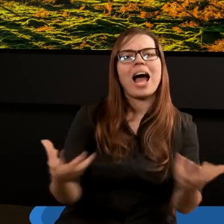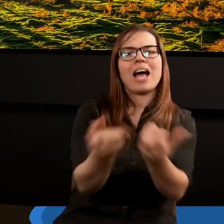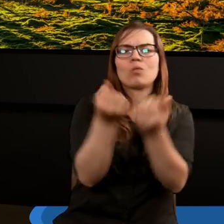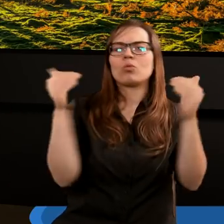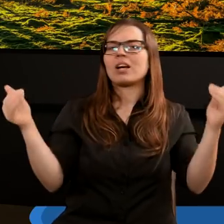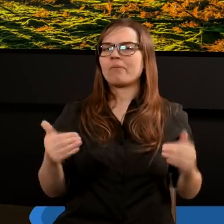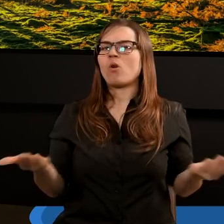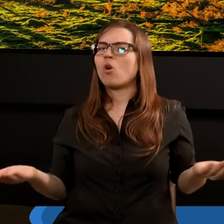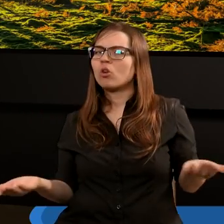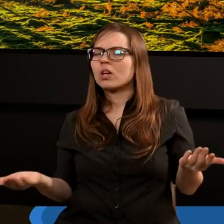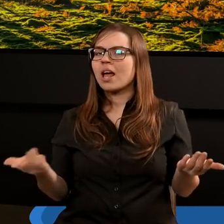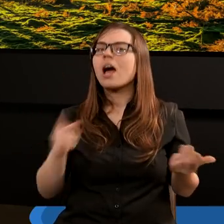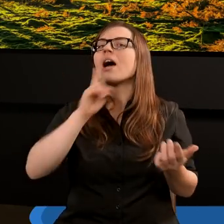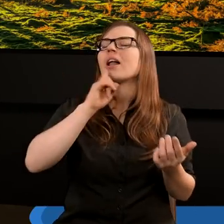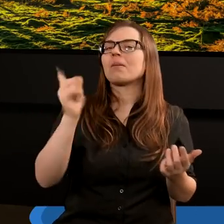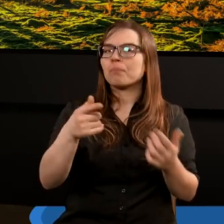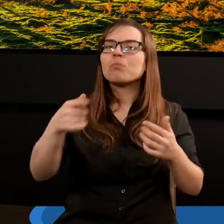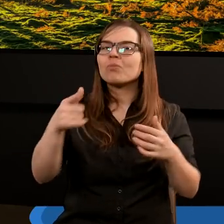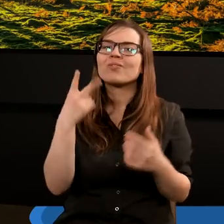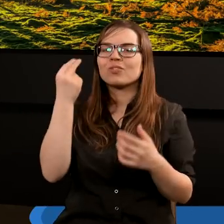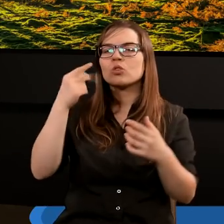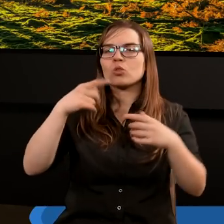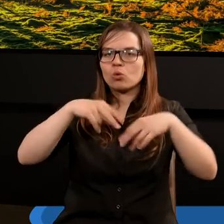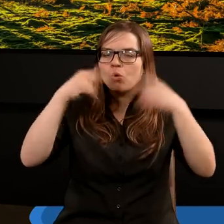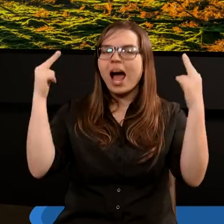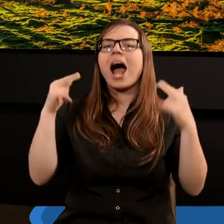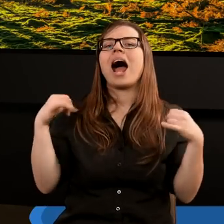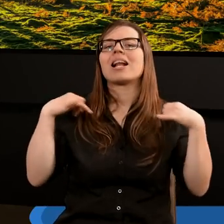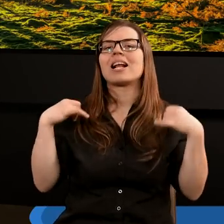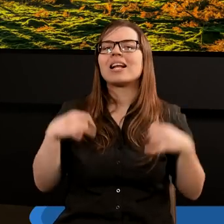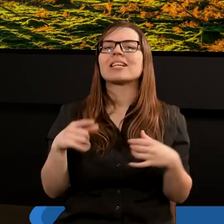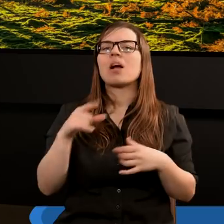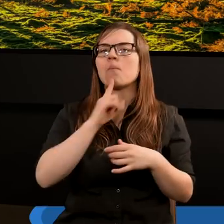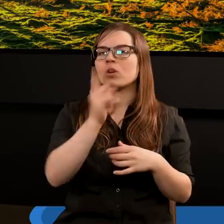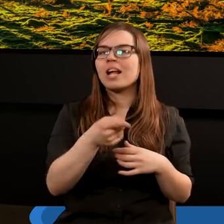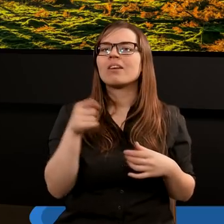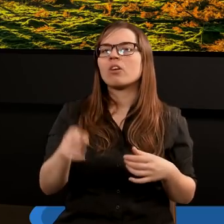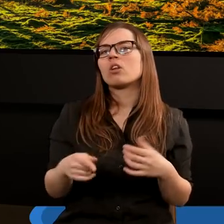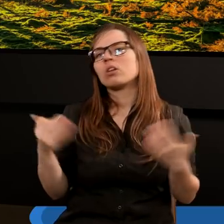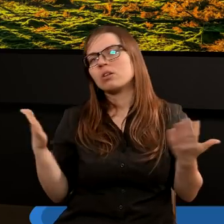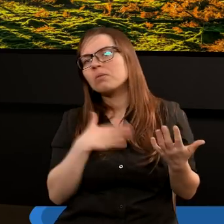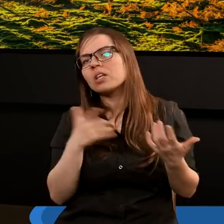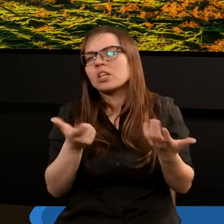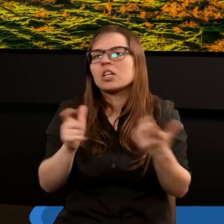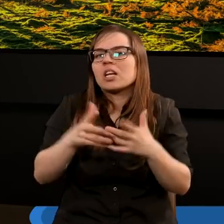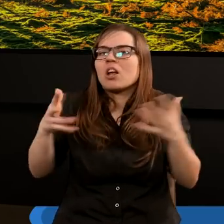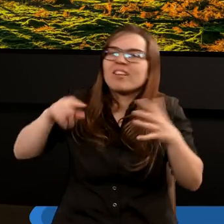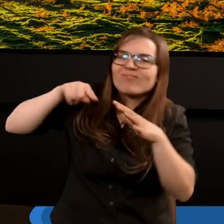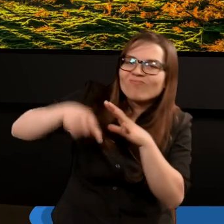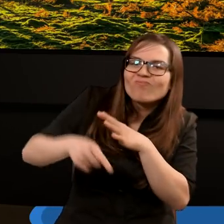I tak jest skonstruowane poselstwo trójanielskie. Nie mieliśmy może zbyt dużo czasu, żeby o nim